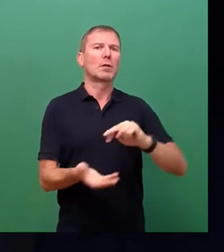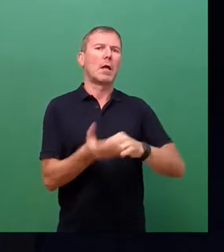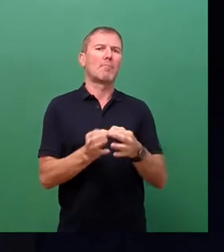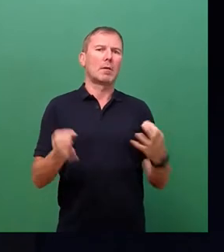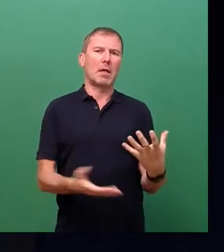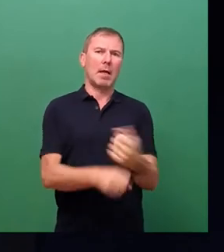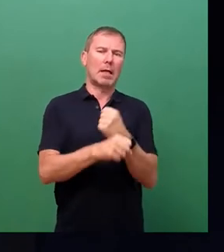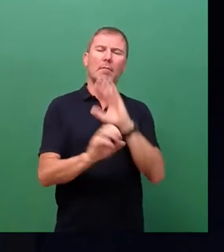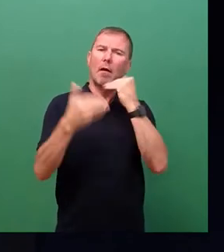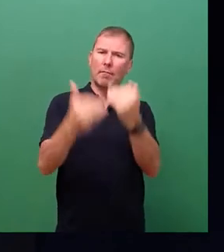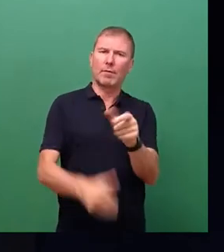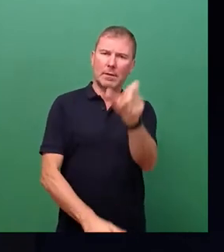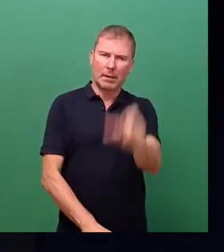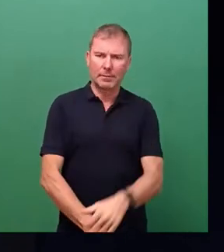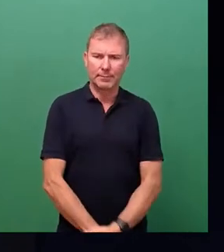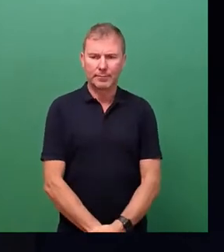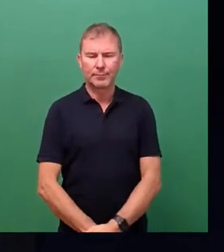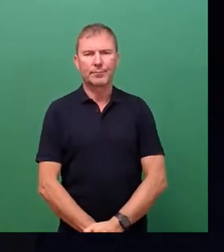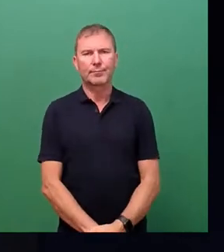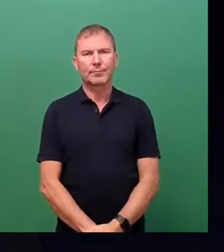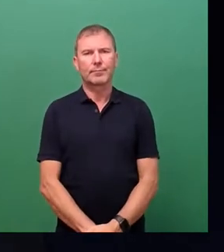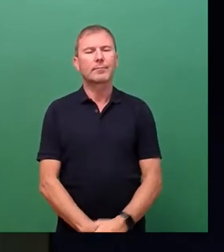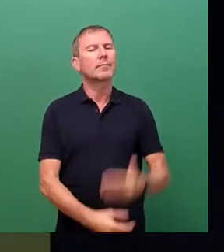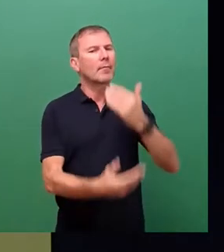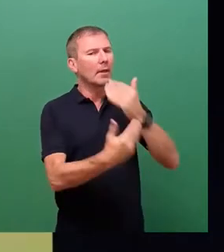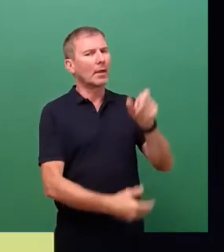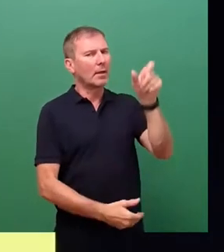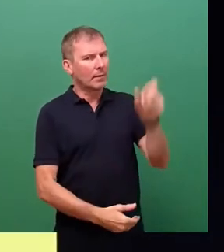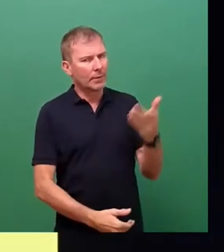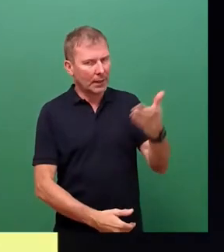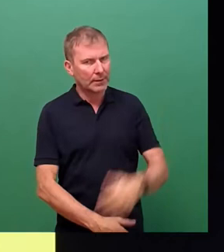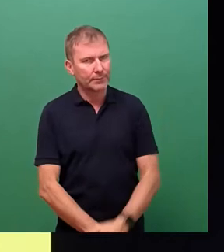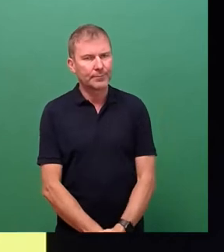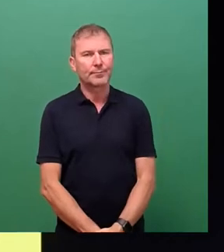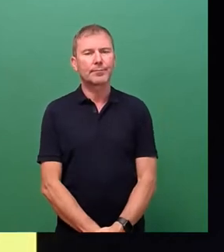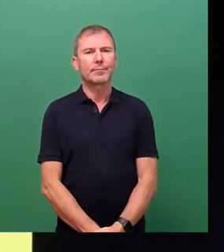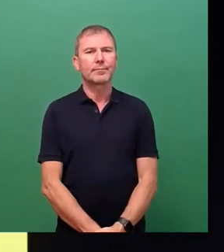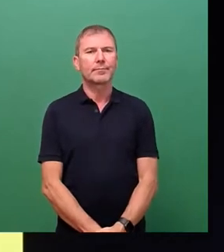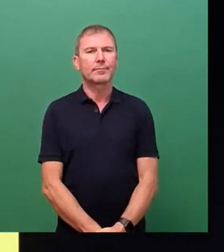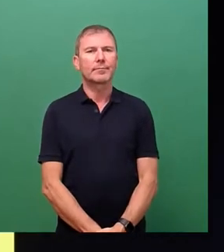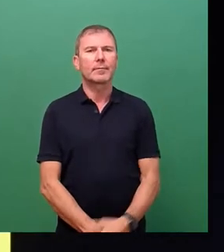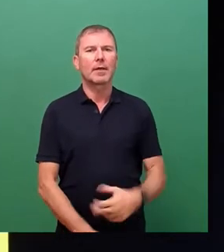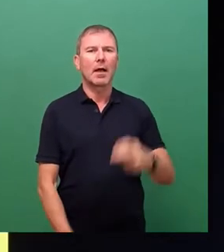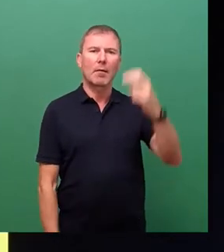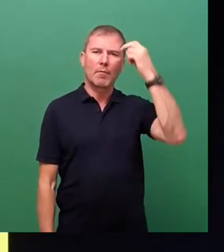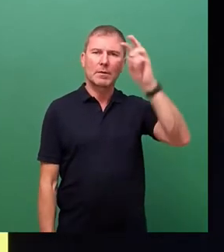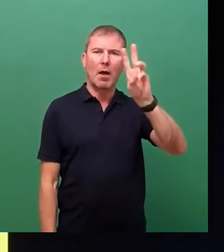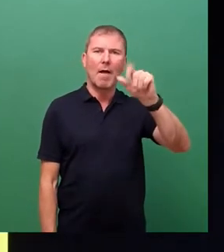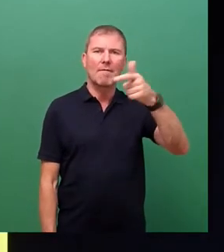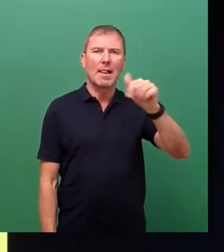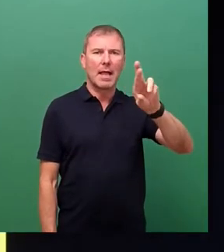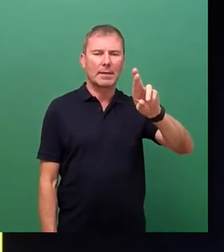Danke. Vielen Dank. Herr Professor Wennert, wir gehen dann in die